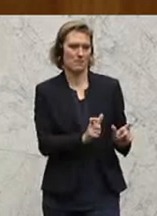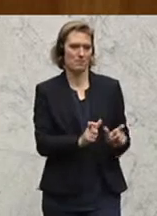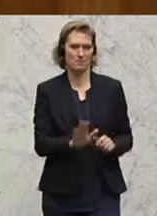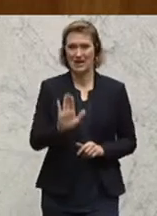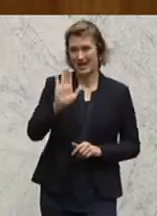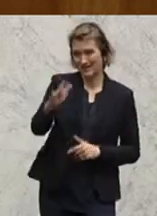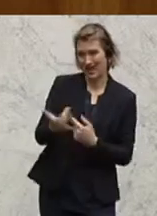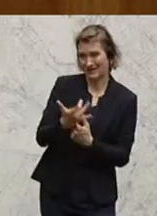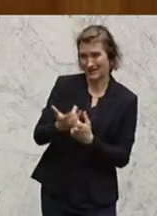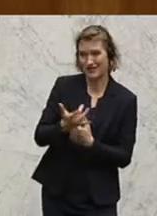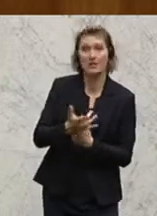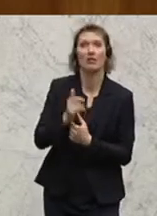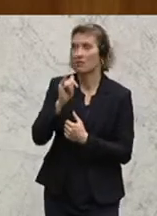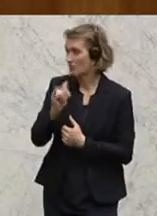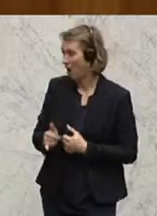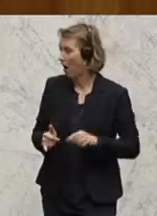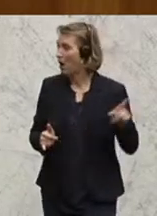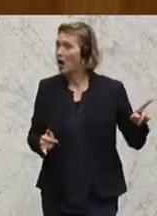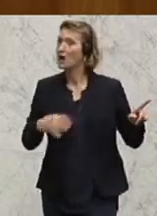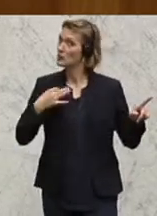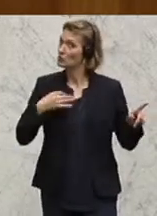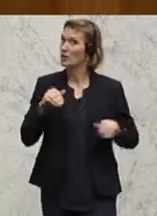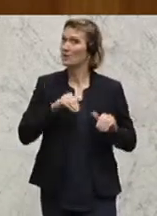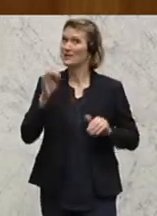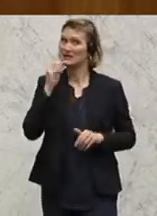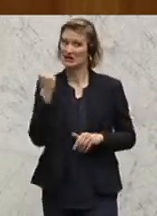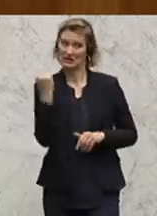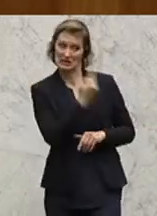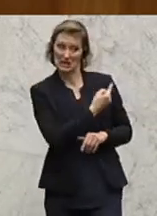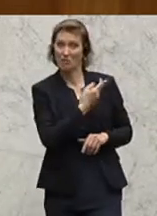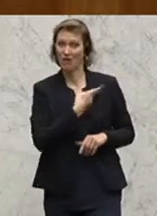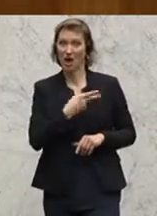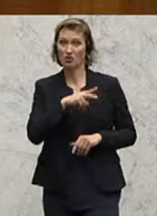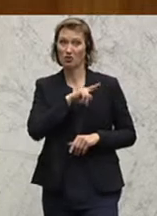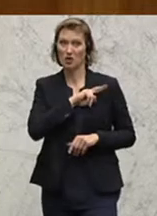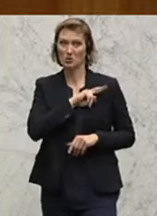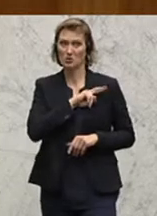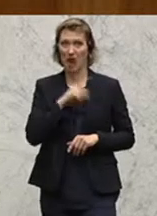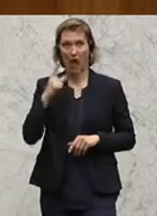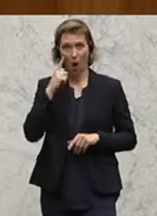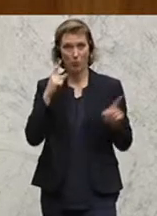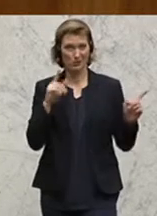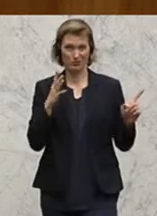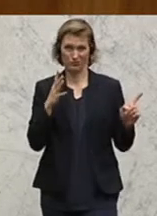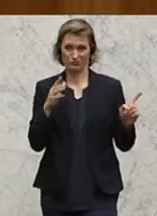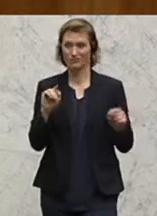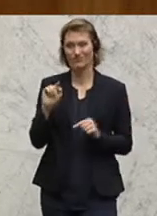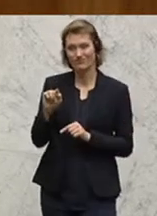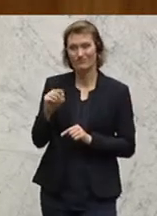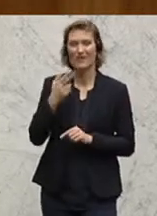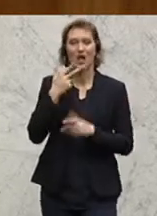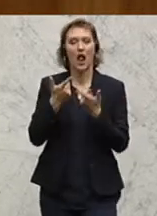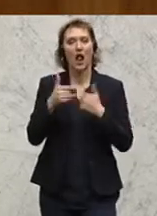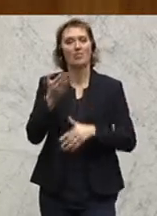deine Kritik ist hier bei der Gesundheitsministerin nicht ganz wirklich, glaube ich, bei der ersten Adresse, sondern die erste Adresse wäre hier